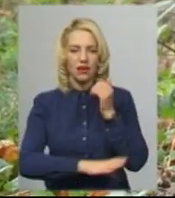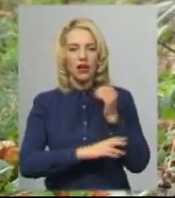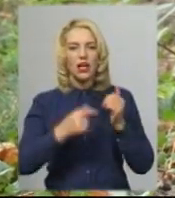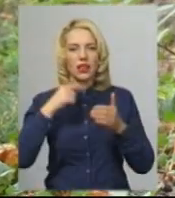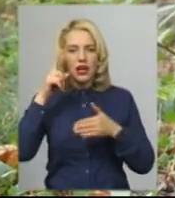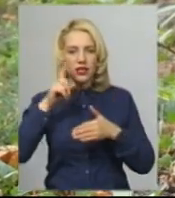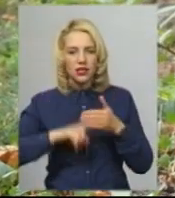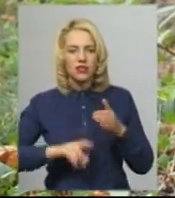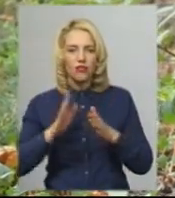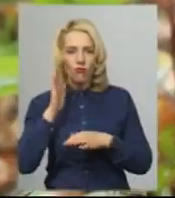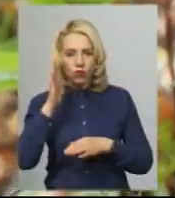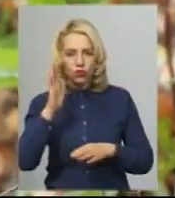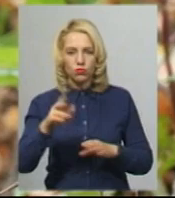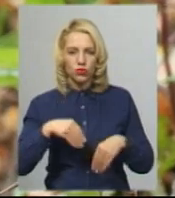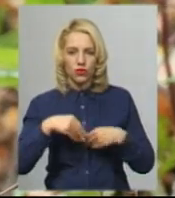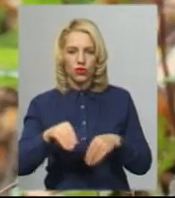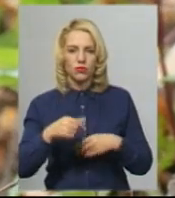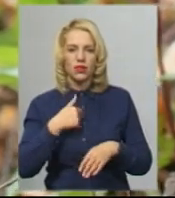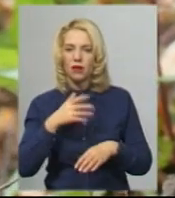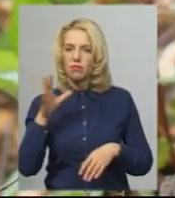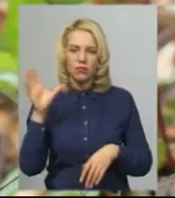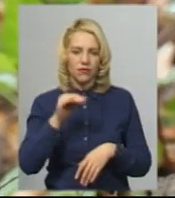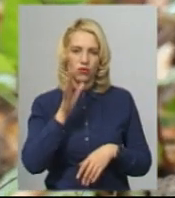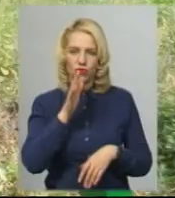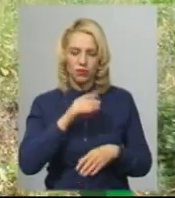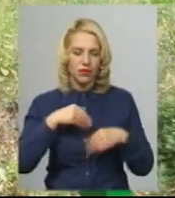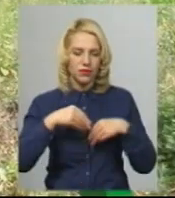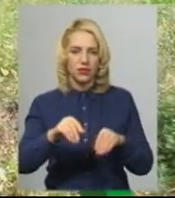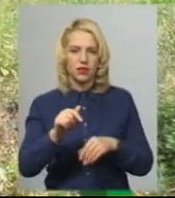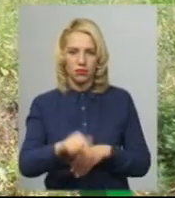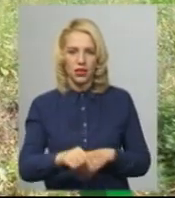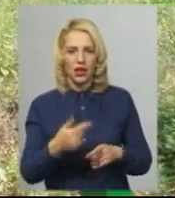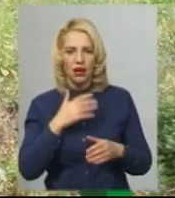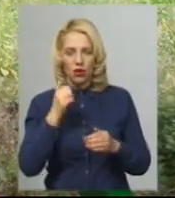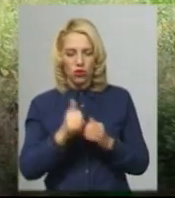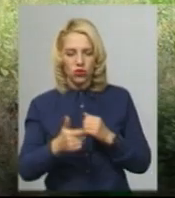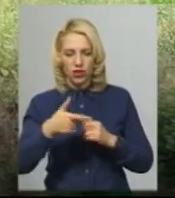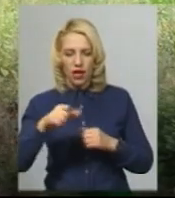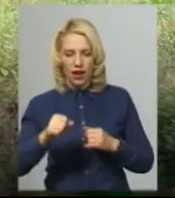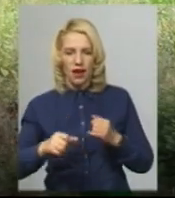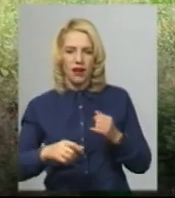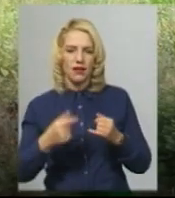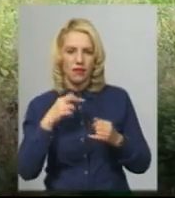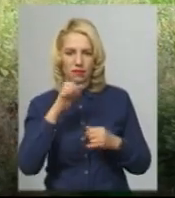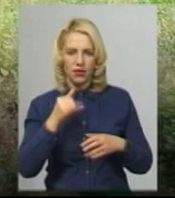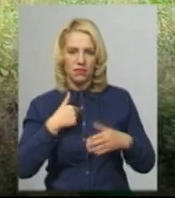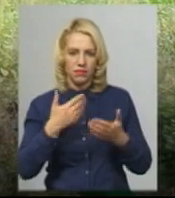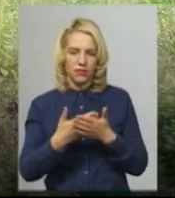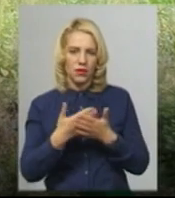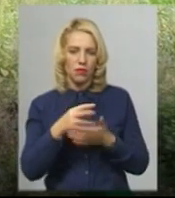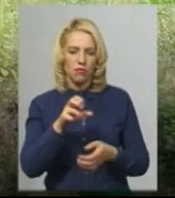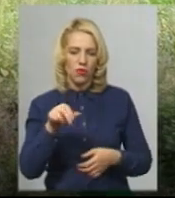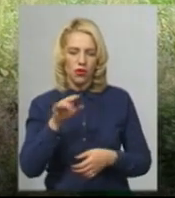вирощувати постійно. Я би її садив би кругом. Кожен гектар ділянки, моє предположення, що я садив би тільки мудрину.